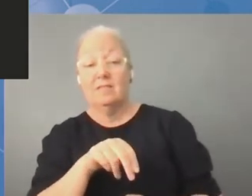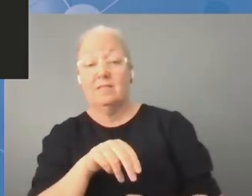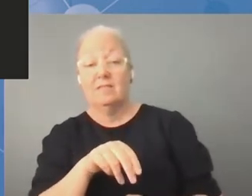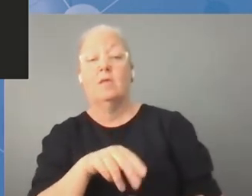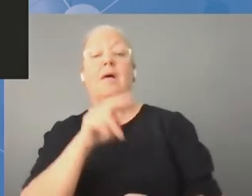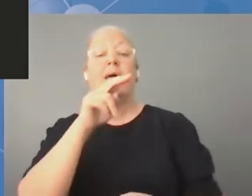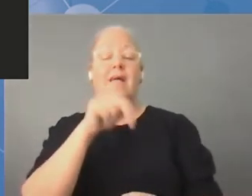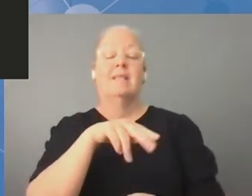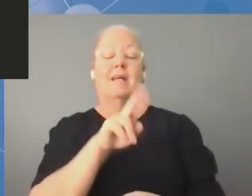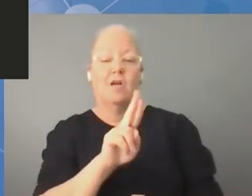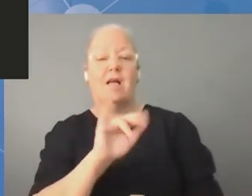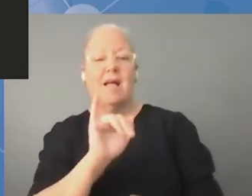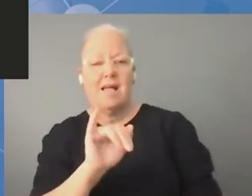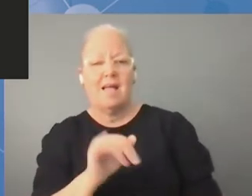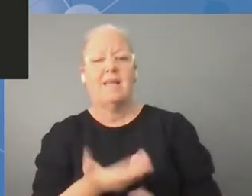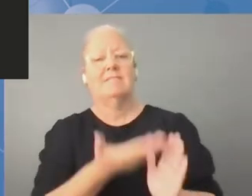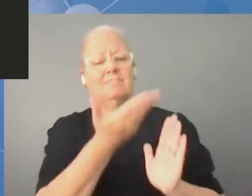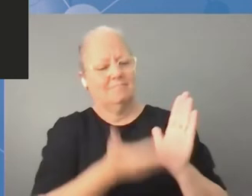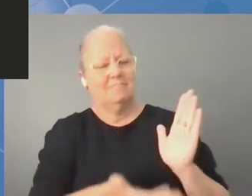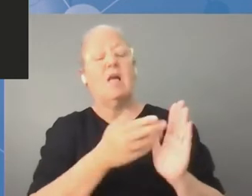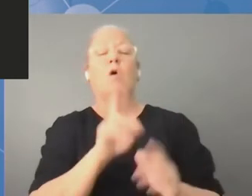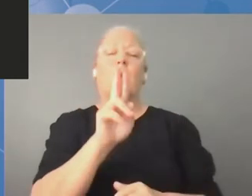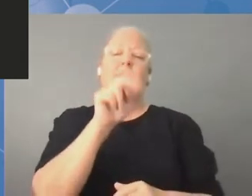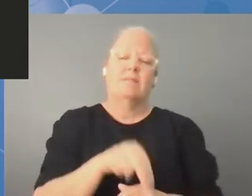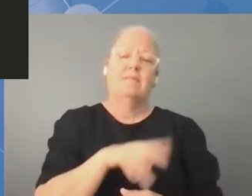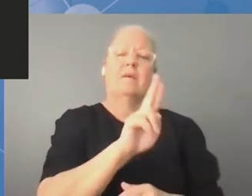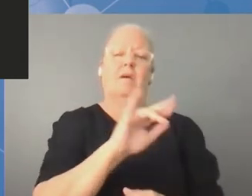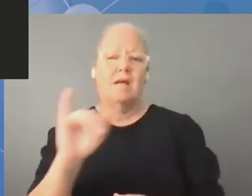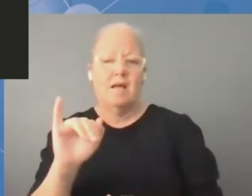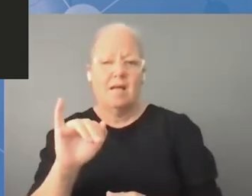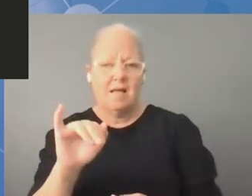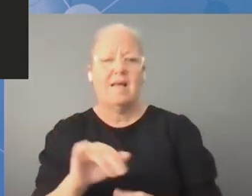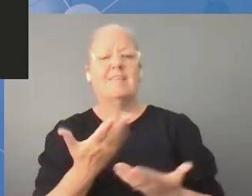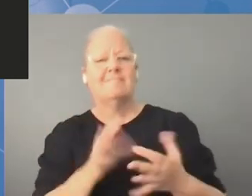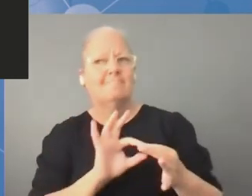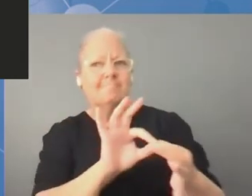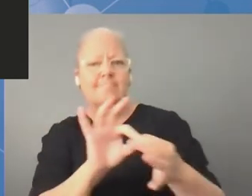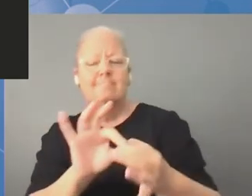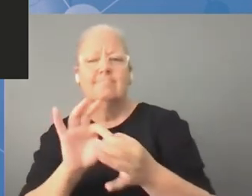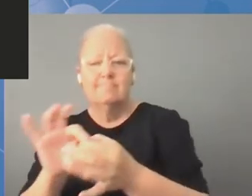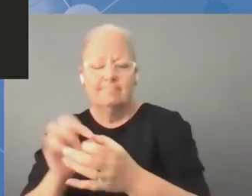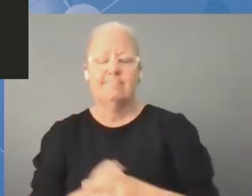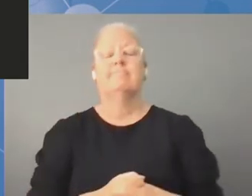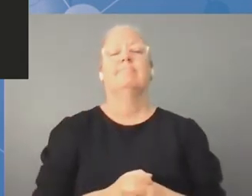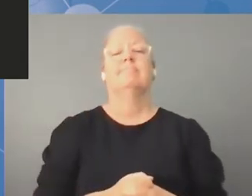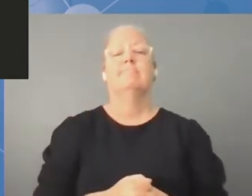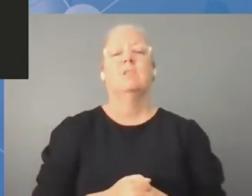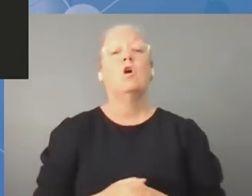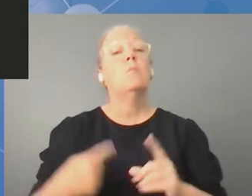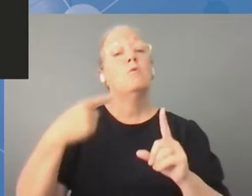Dobrze byłoby, aby sieci NRI otrzymały odpowiednie wsparcie.